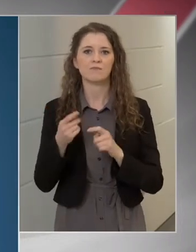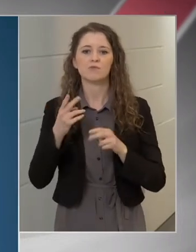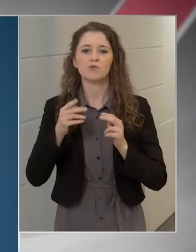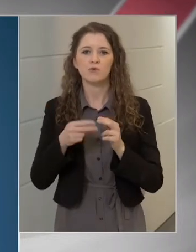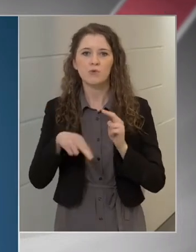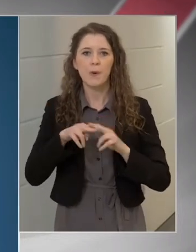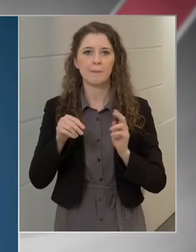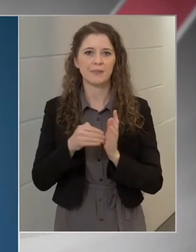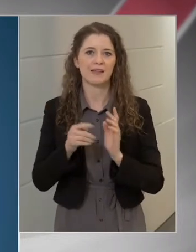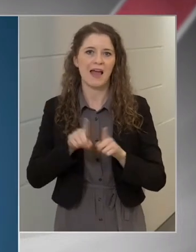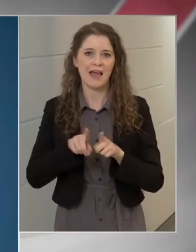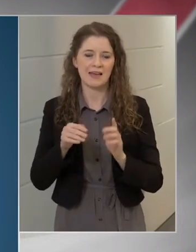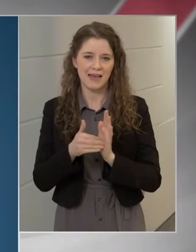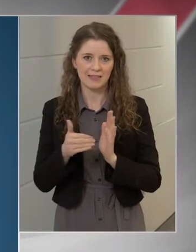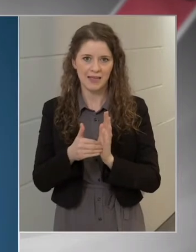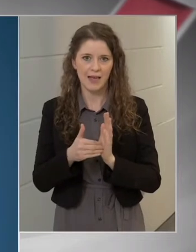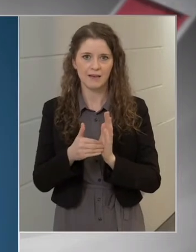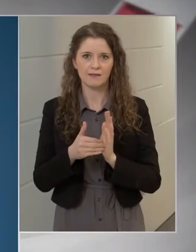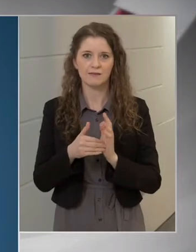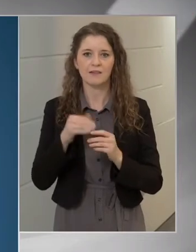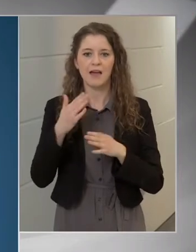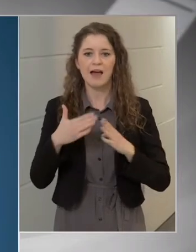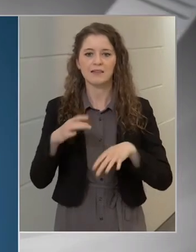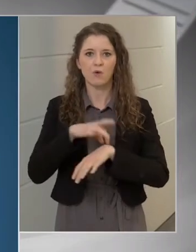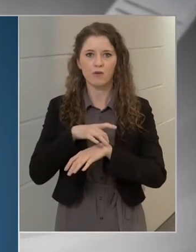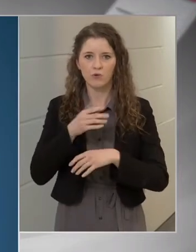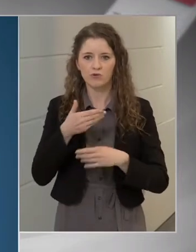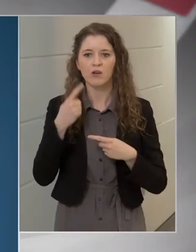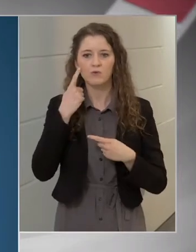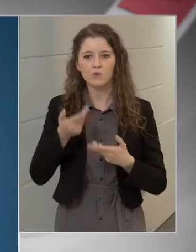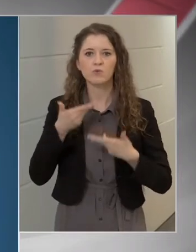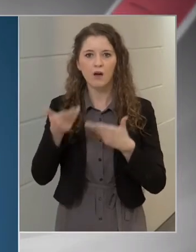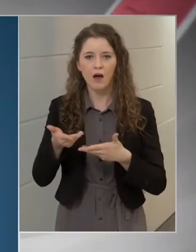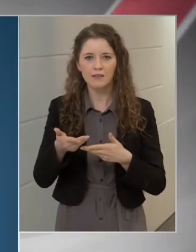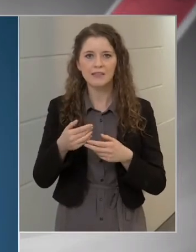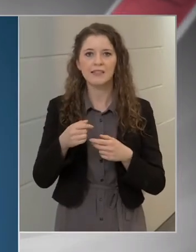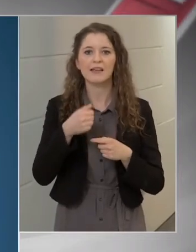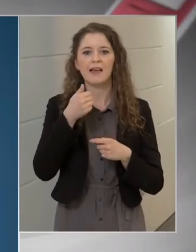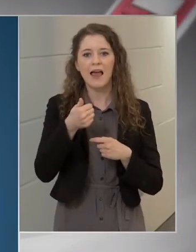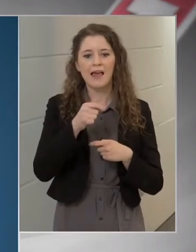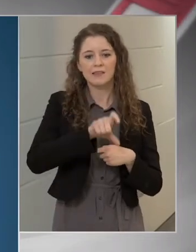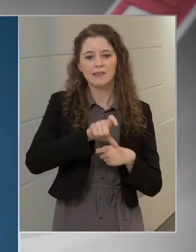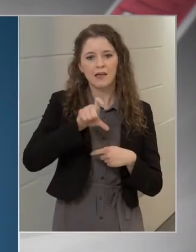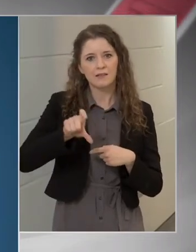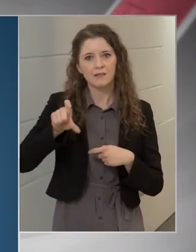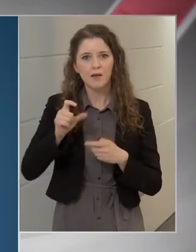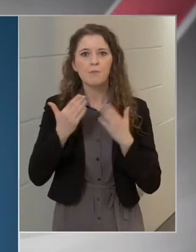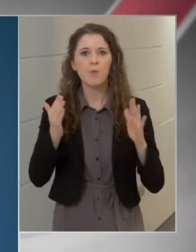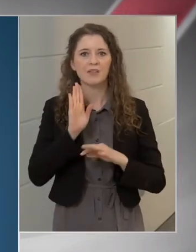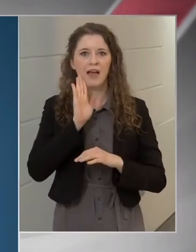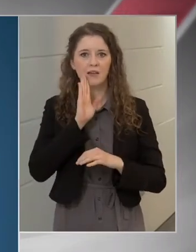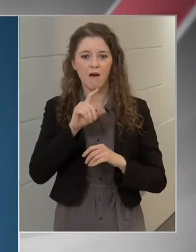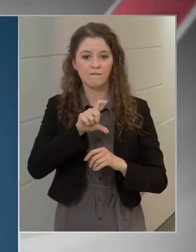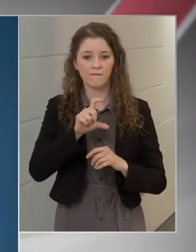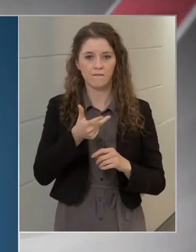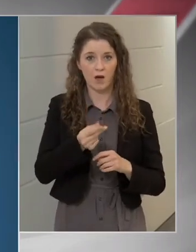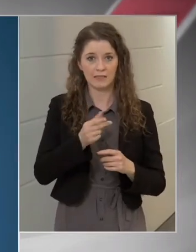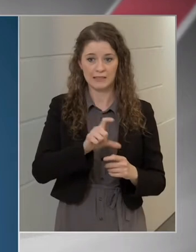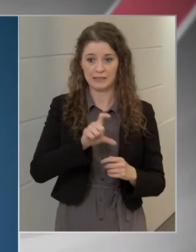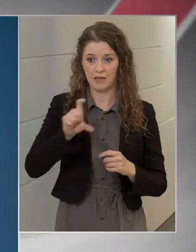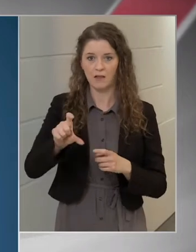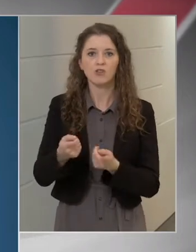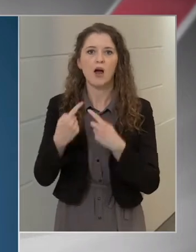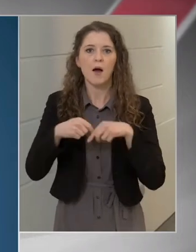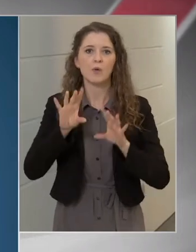héten egy-egy ampulla Moderna vakcinát adni, amiből 10 embert olthattak be. A házi orvosok,